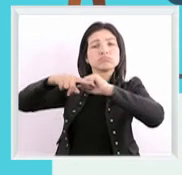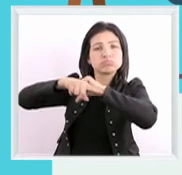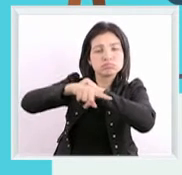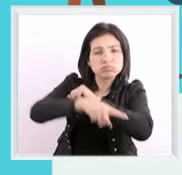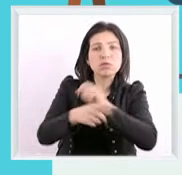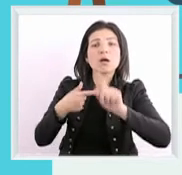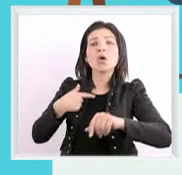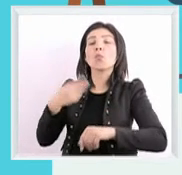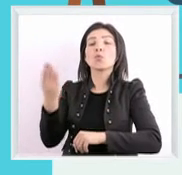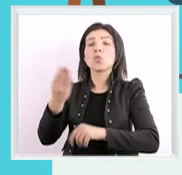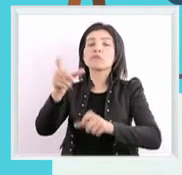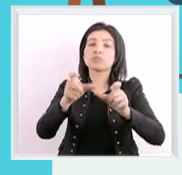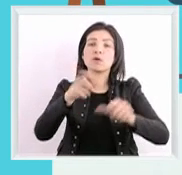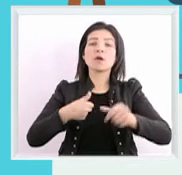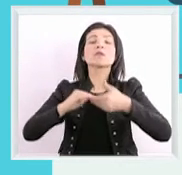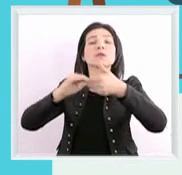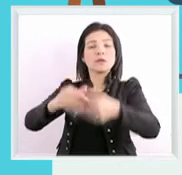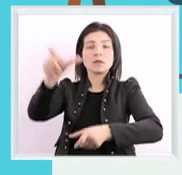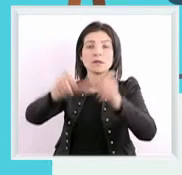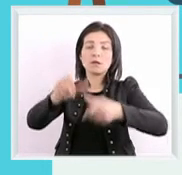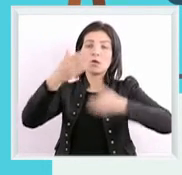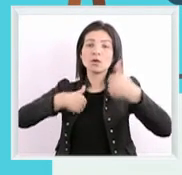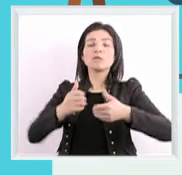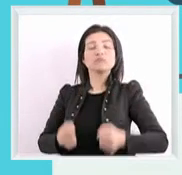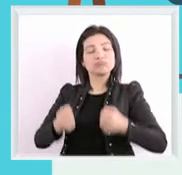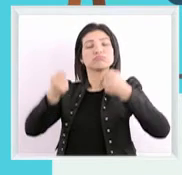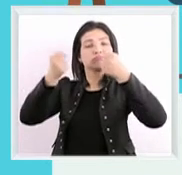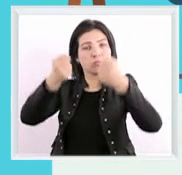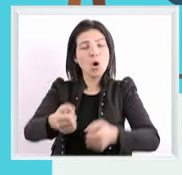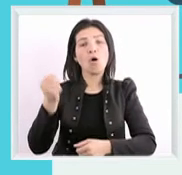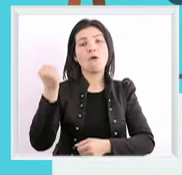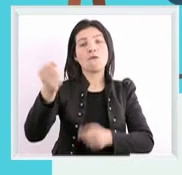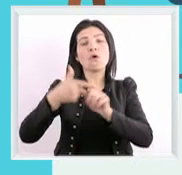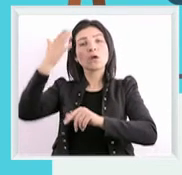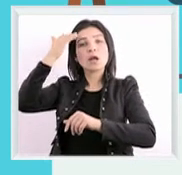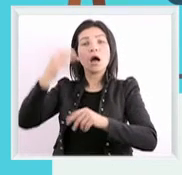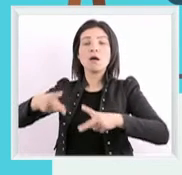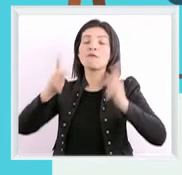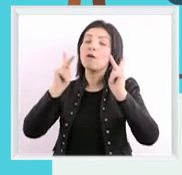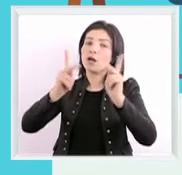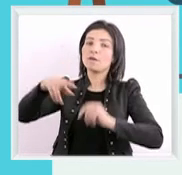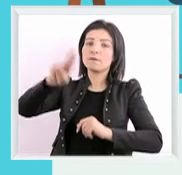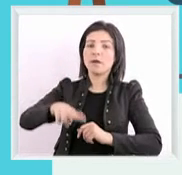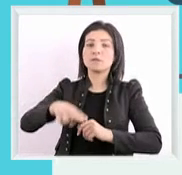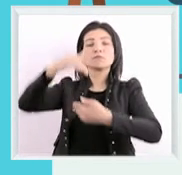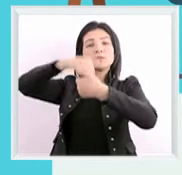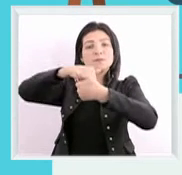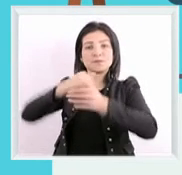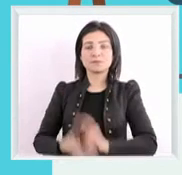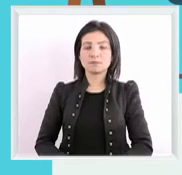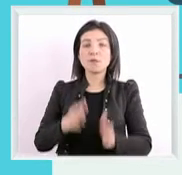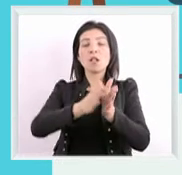معمقة لكل طلب بش يعاونوا المترشح على تقوية قدراته ومعرفة القيمة الحقيقية لمؤهلاته